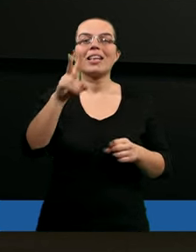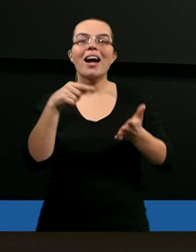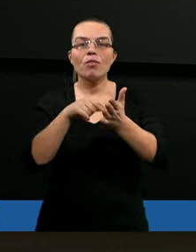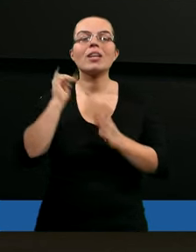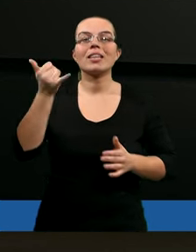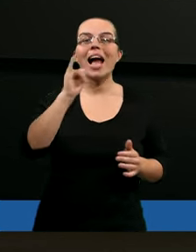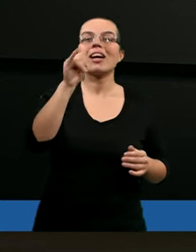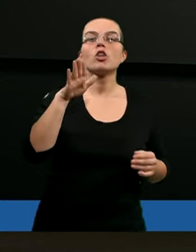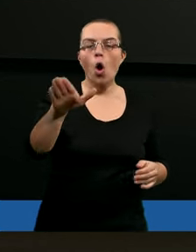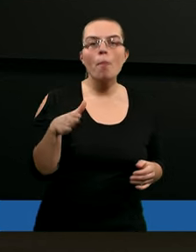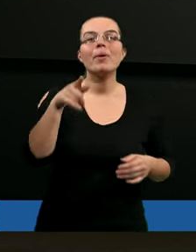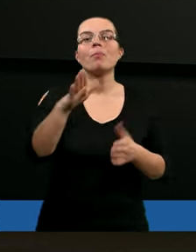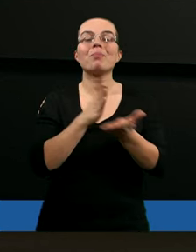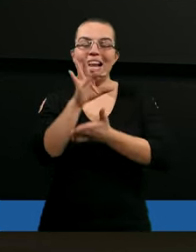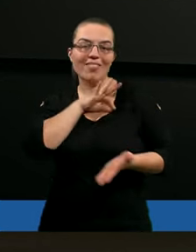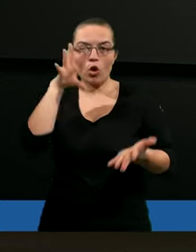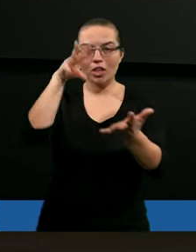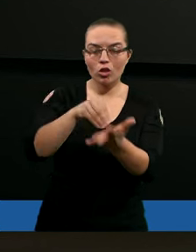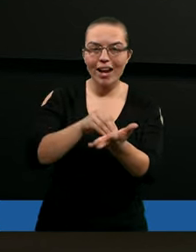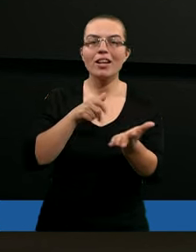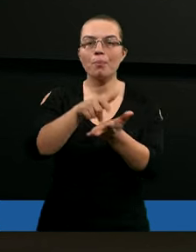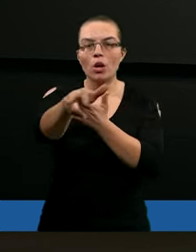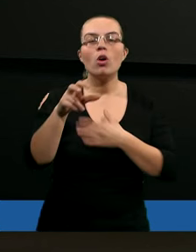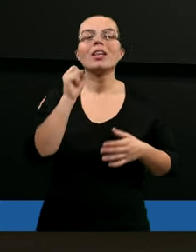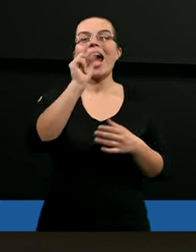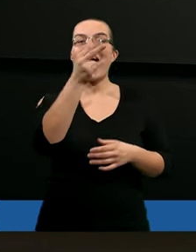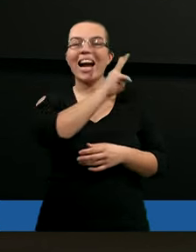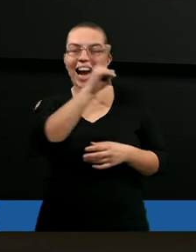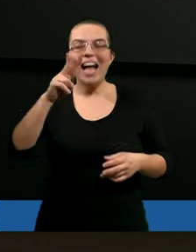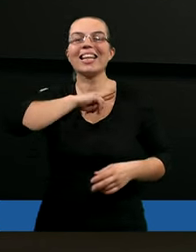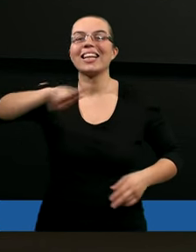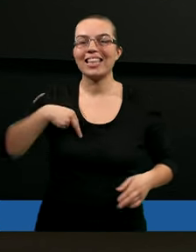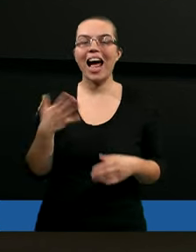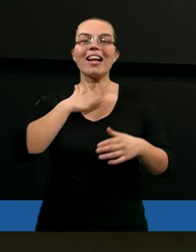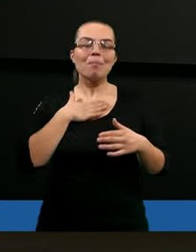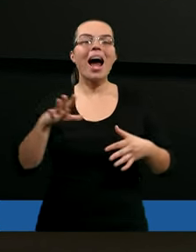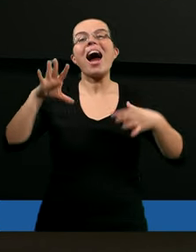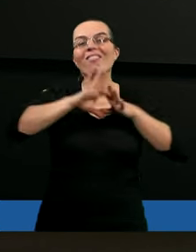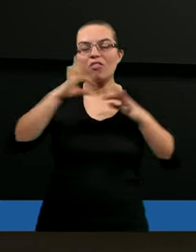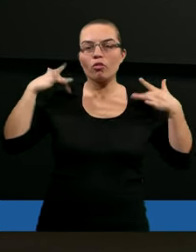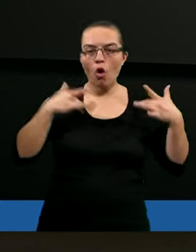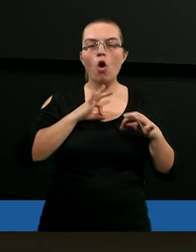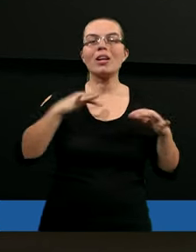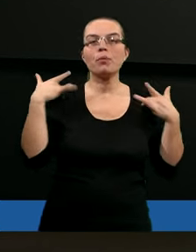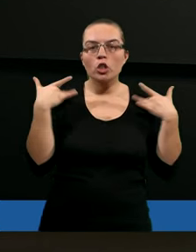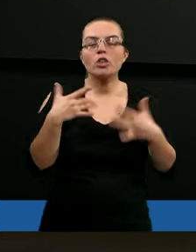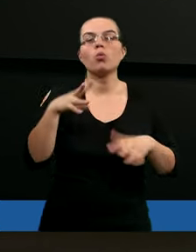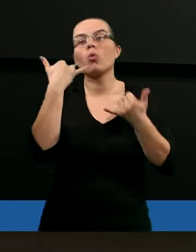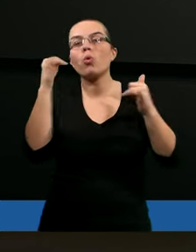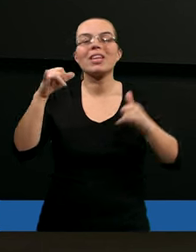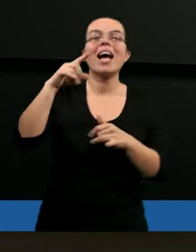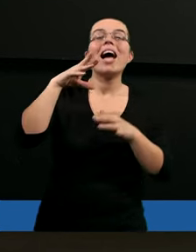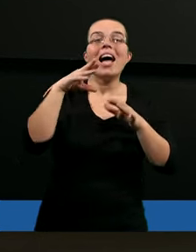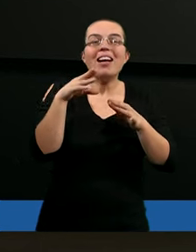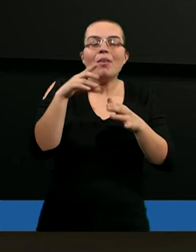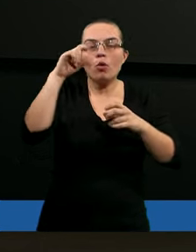wierzę, że tak jak Job przeszedł przez swoje doświadczenia, tak każdy z nas może przejść zwycięsko, może pokładać nadzieję